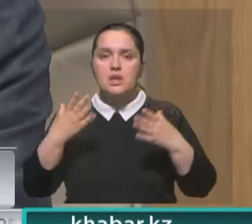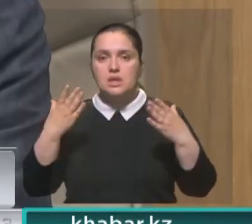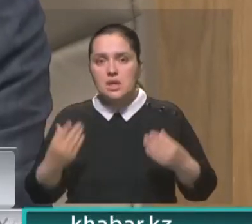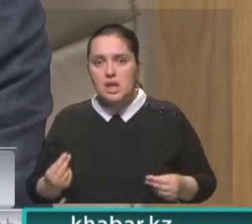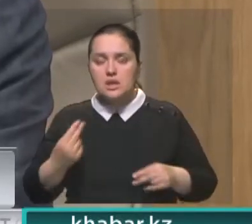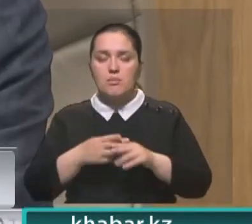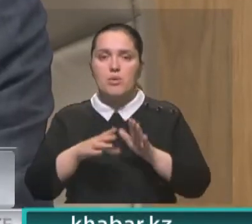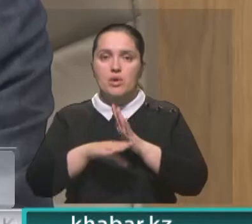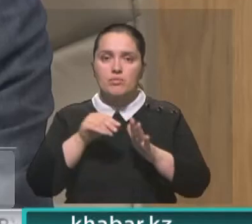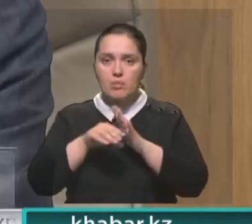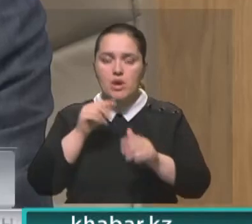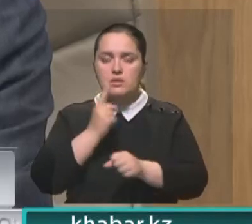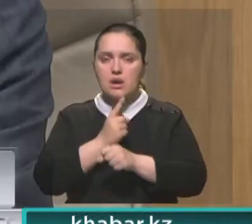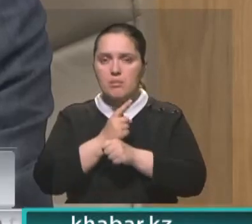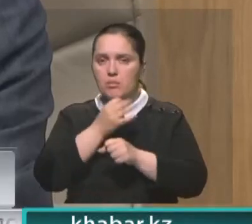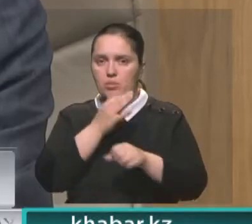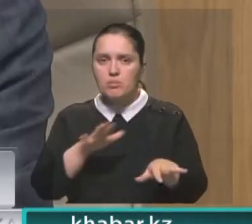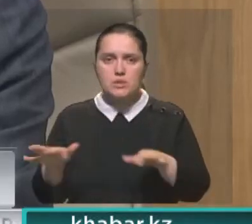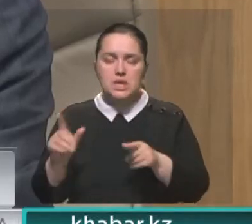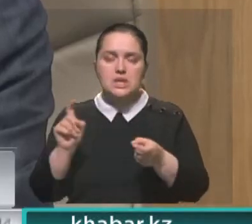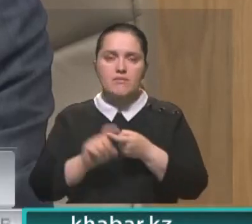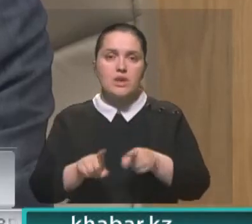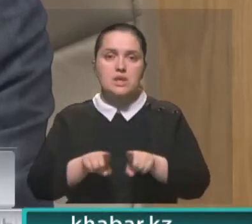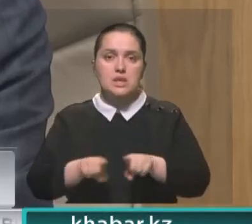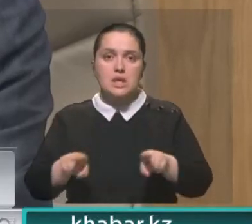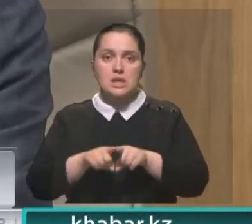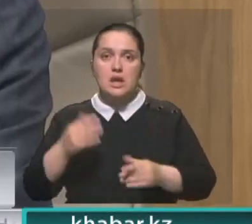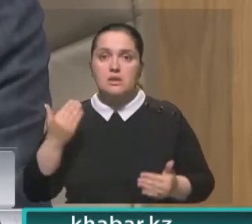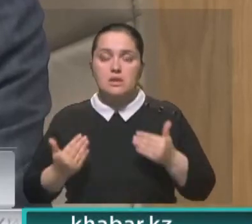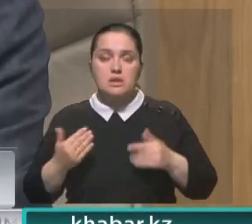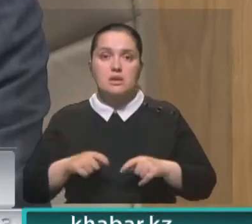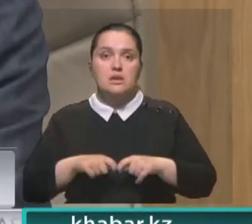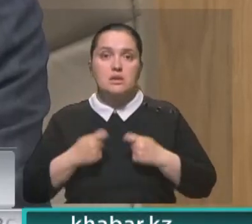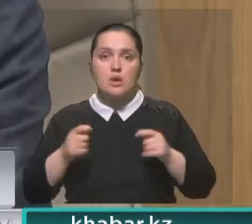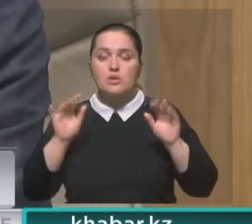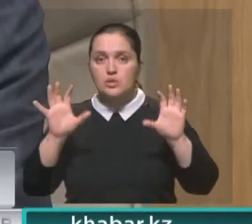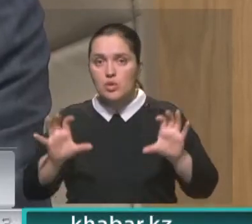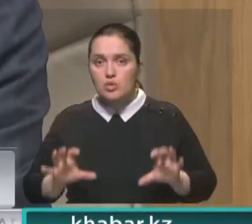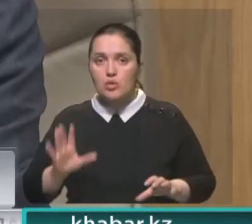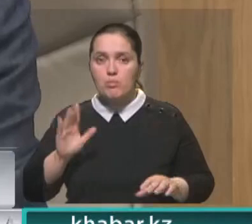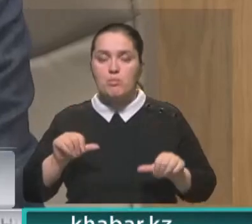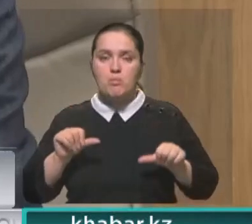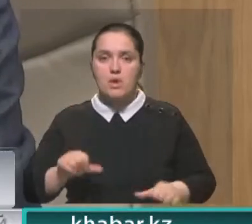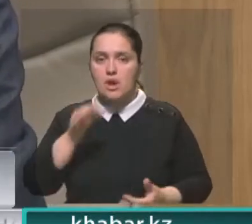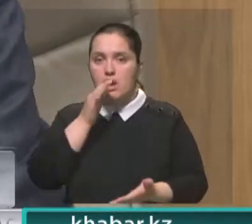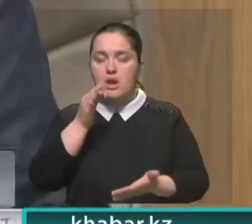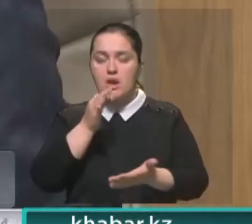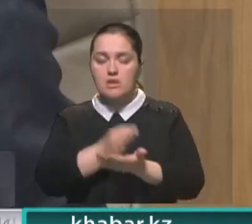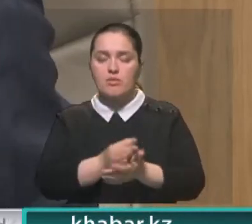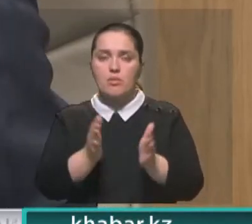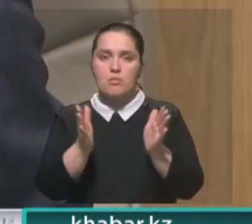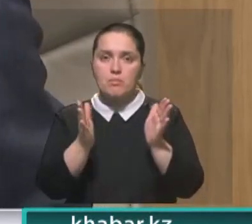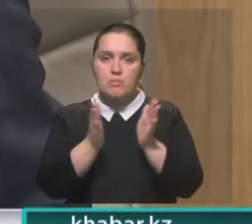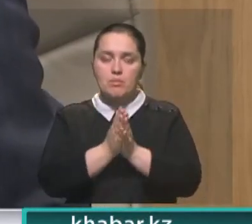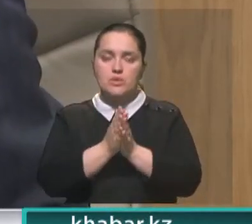референдума запрещаются любые действия, связанные с агитацией. В случае нарушений законом предусмотрена правовая ответственность. Просим